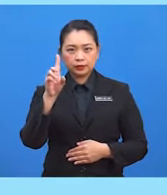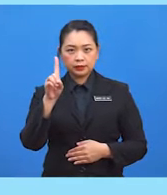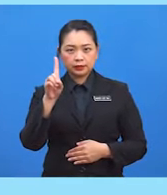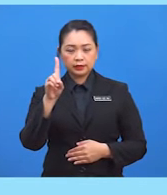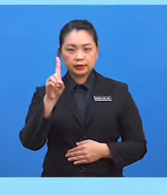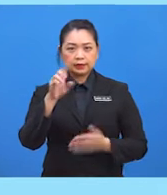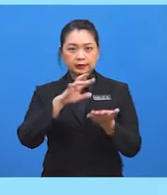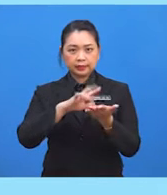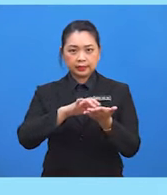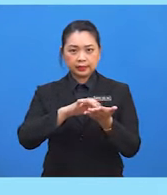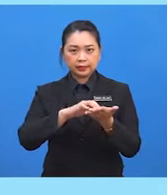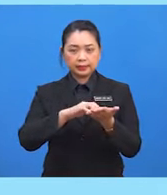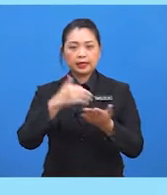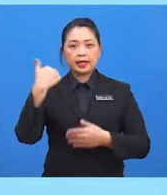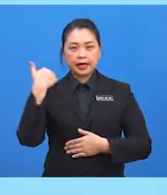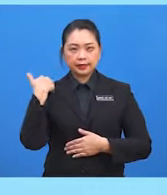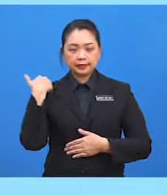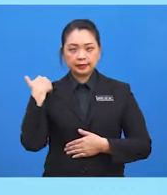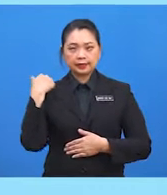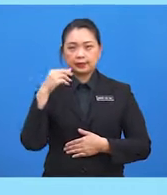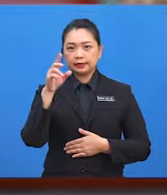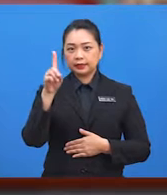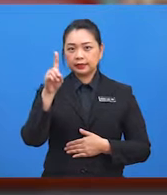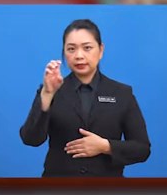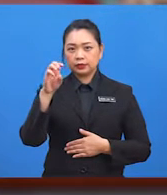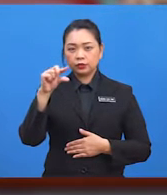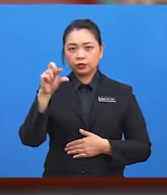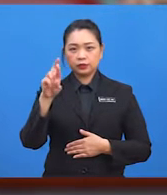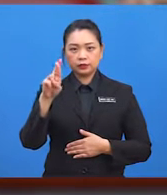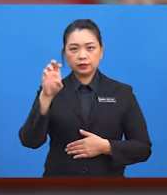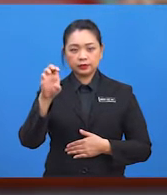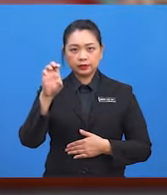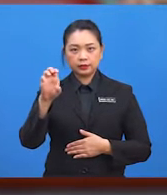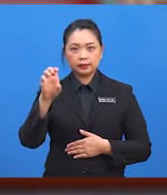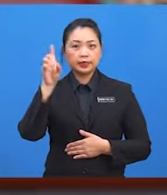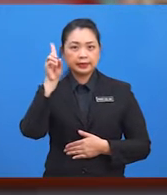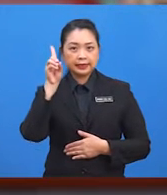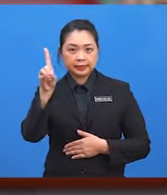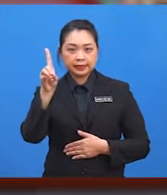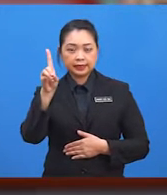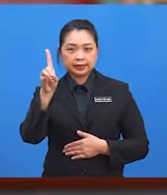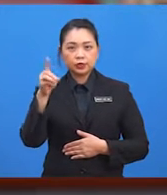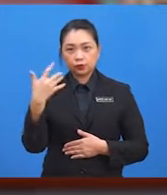di mood degree. Sudahkah anda bersedia?